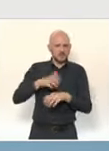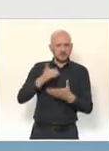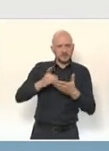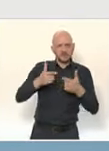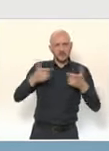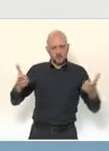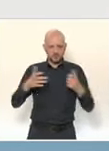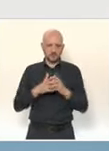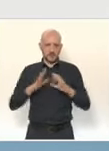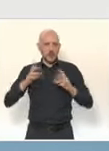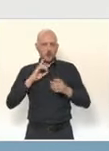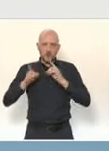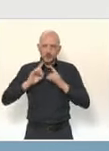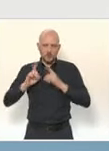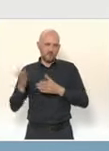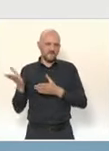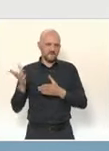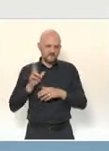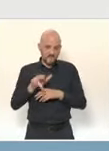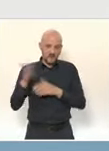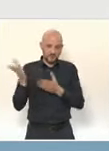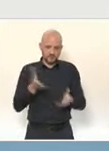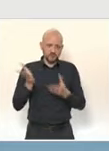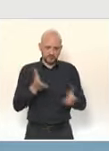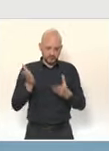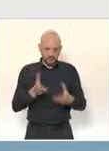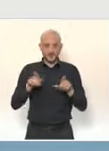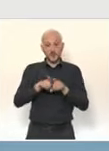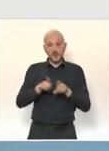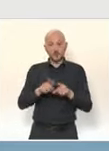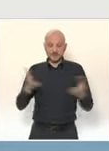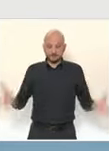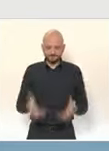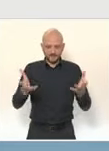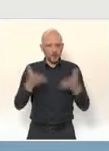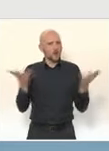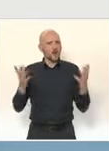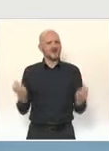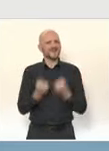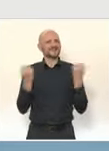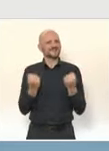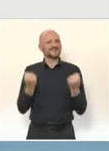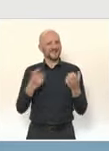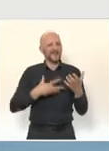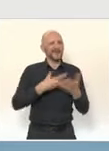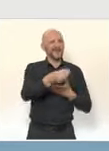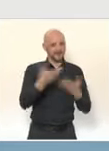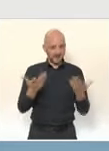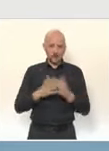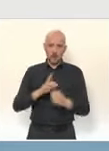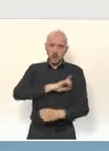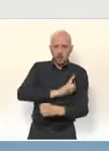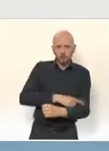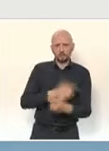les classes en plein air, de même que nous encourageons les activités physiques et sportives en plein air le plus possible et encore une fois, la saison